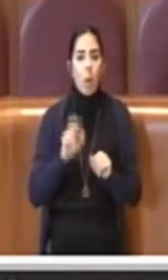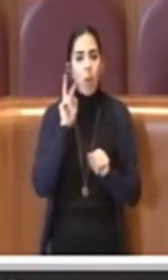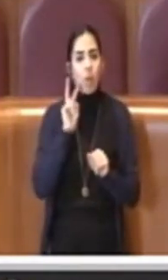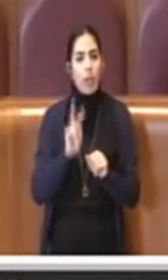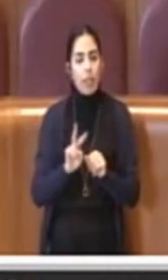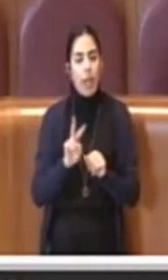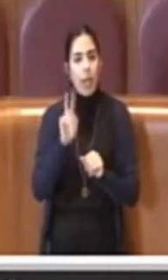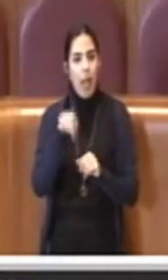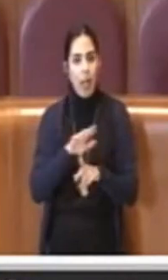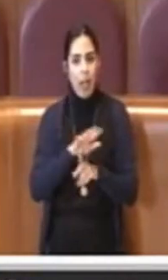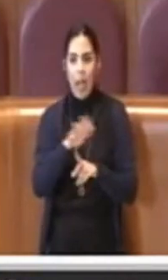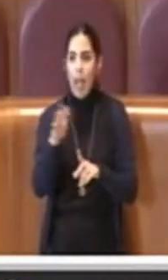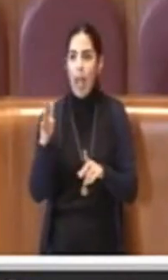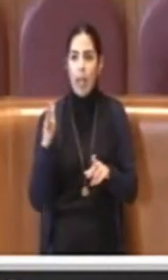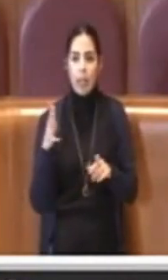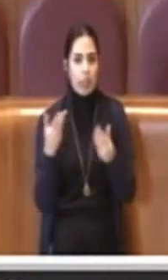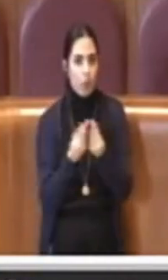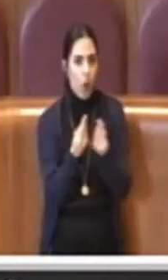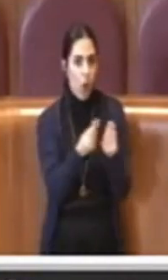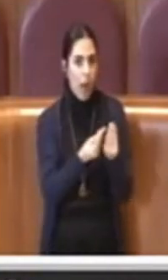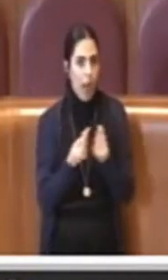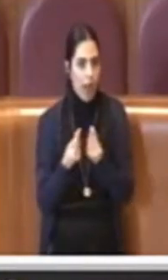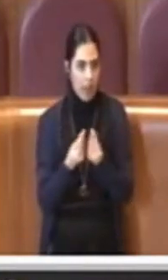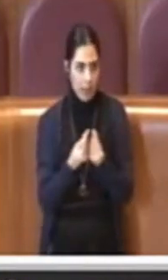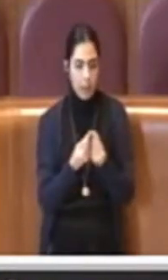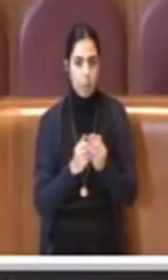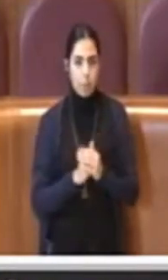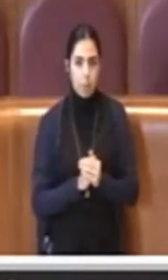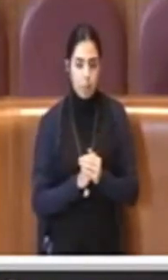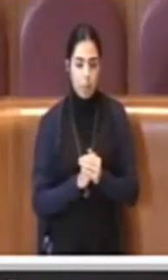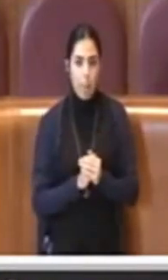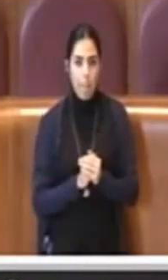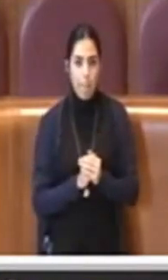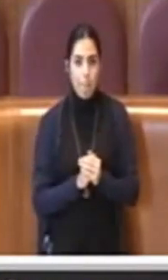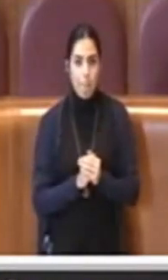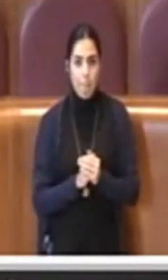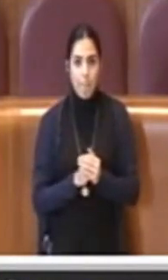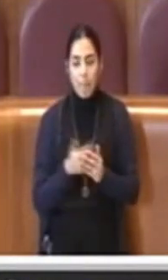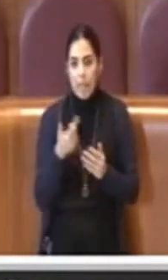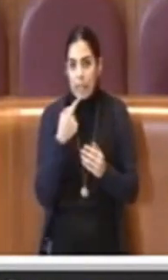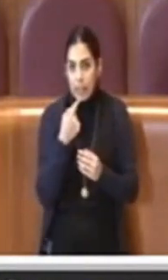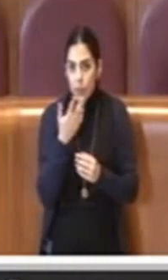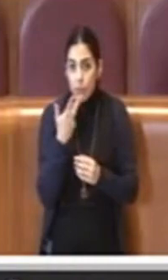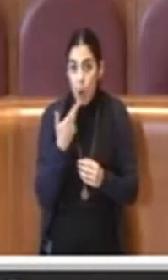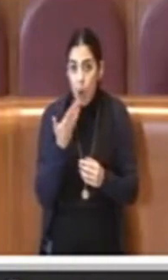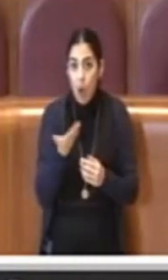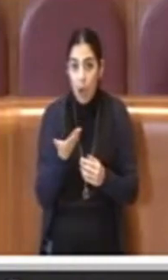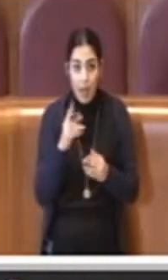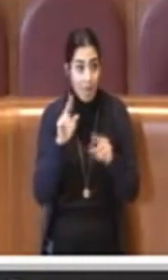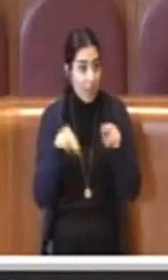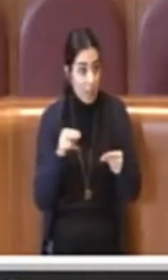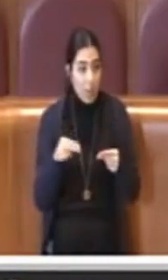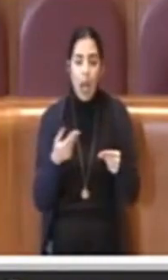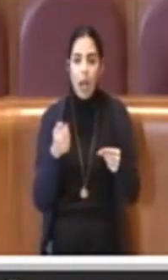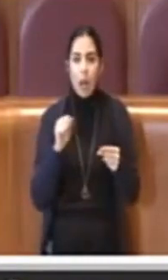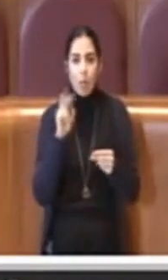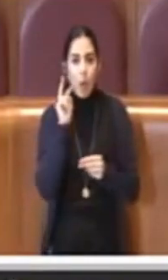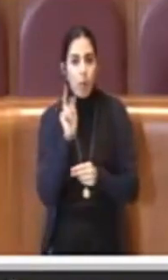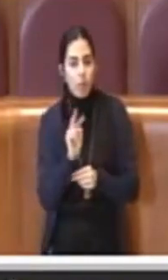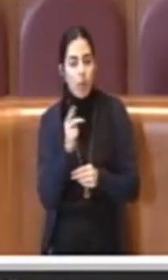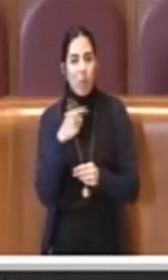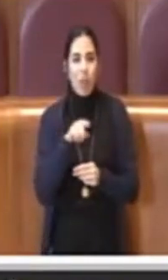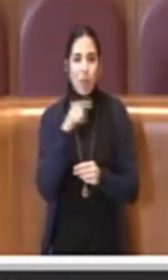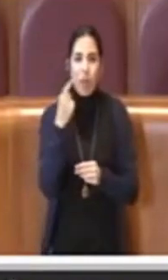dagli altri colleghi insomma e dagli altri consiglieri dell'assemblea per chi lo vorrà comunque firmare perché andava un po' in